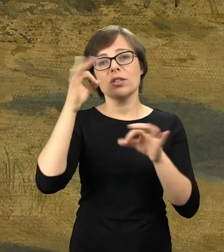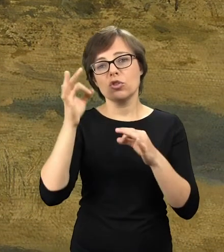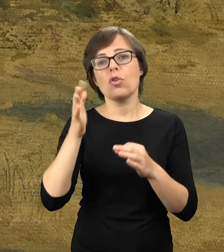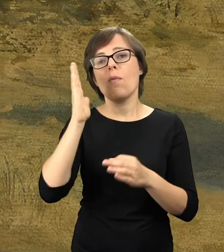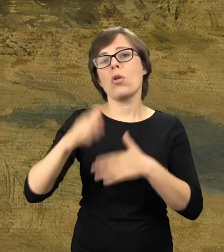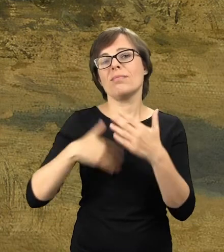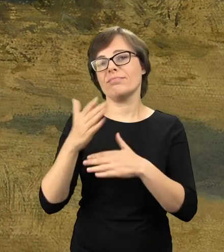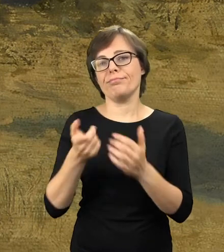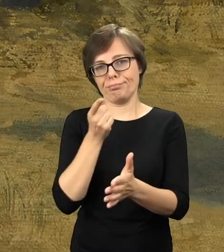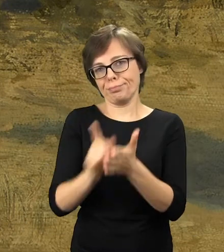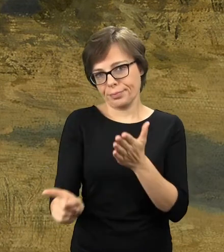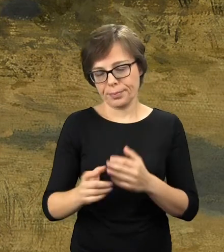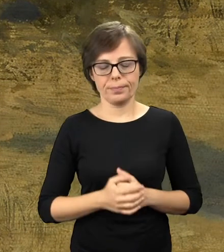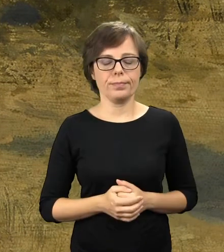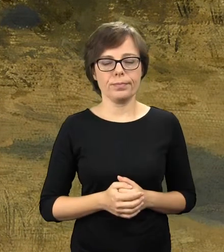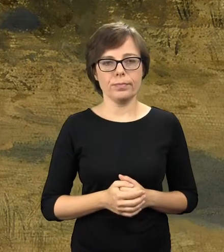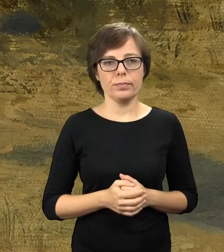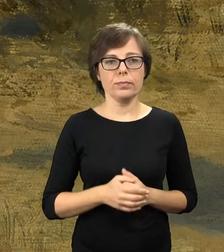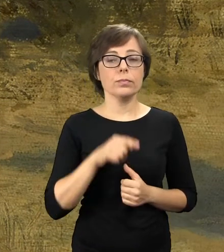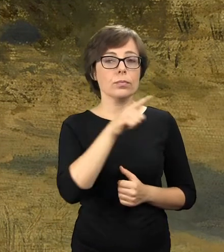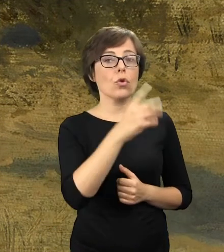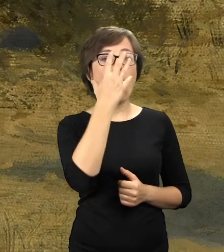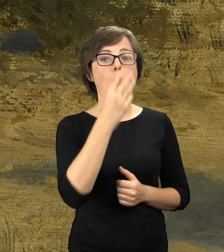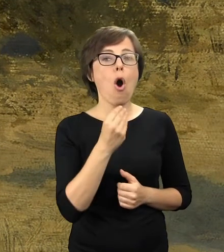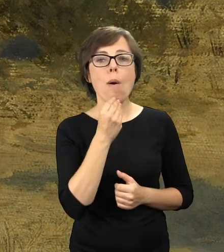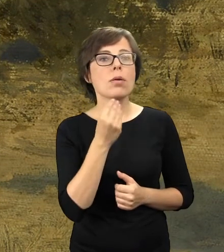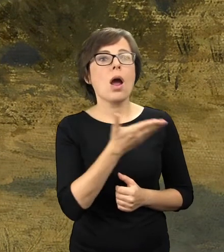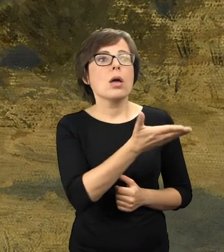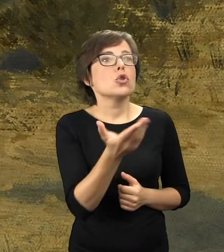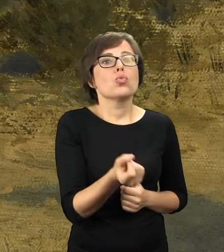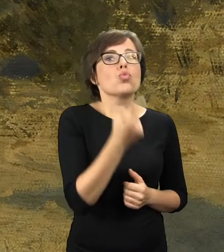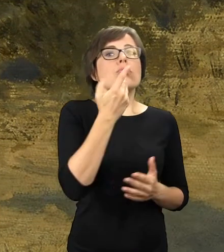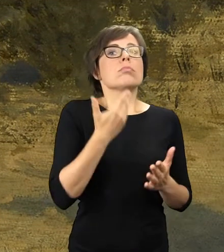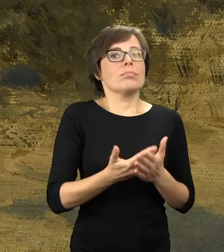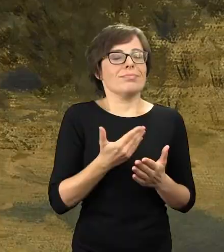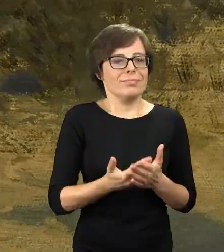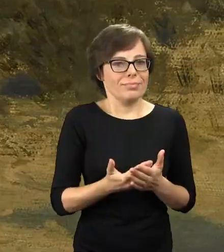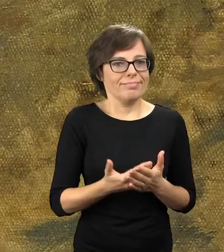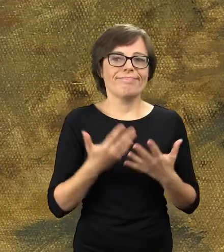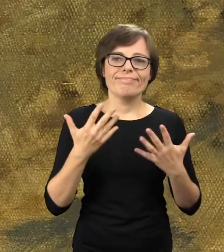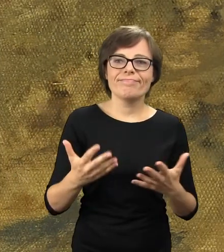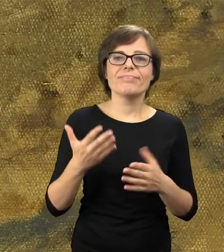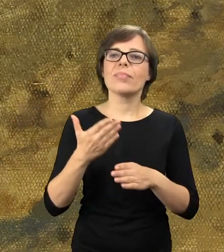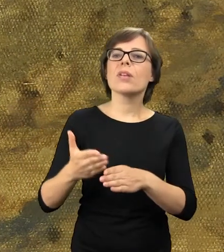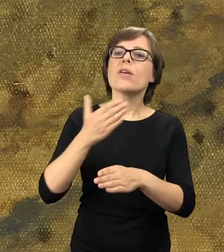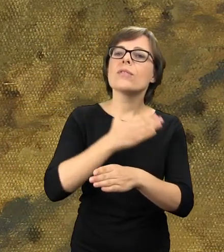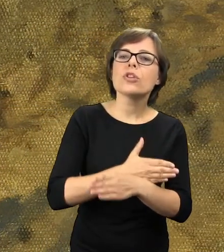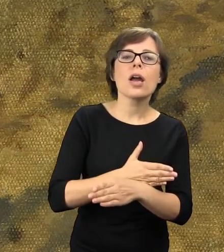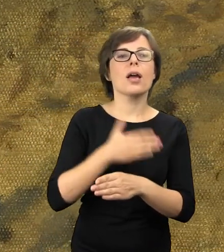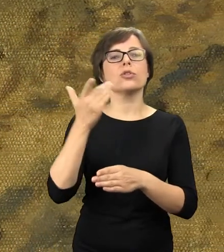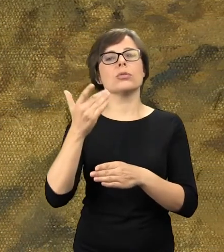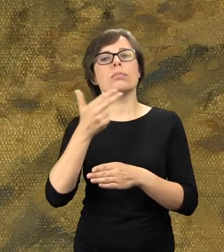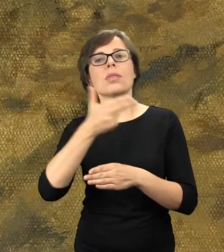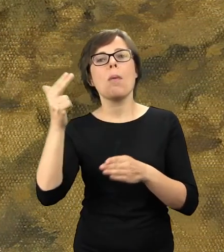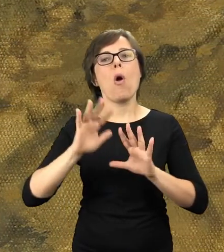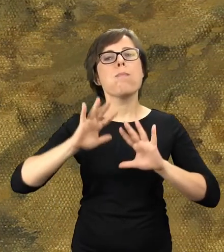klęską. Wyjątkowość patrolu powstańczego polega więc na odheroizowaniu narracji o